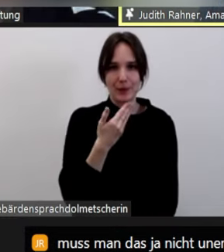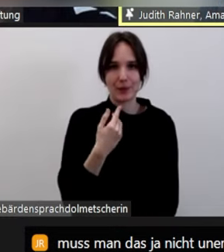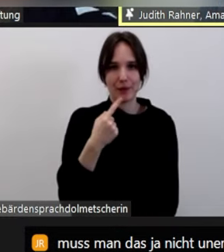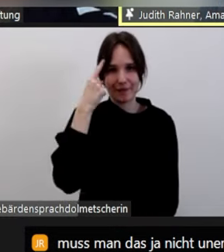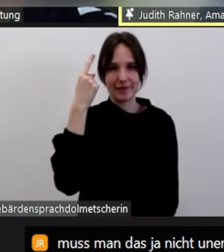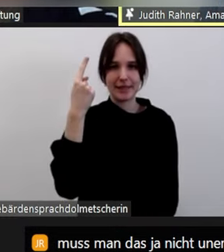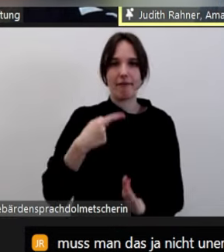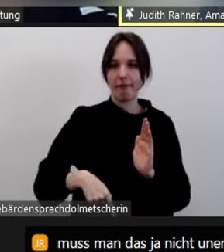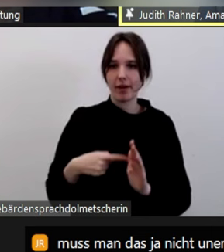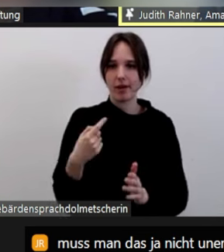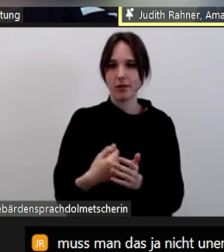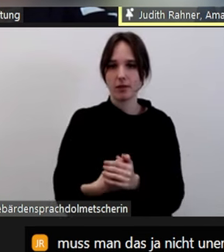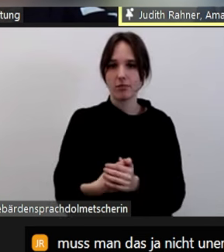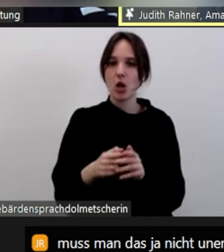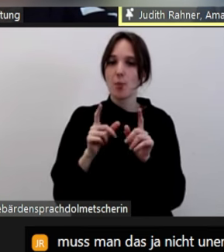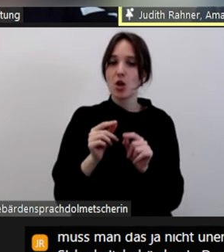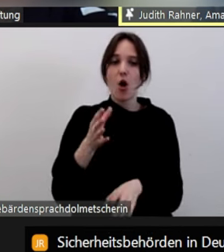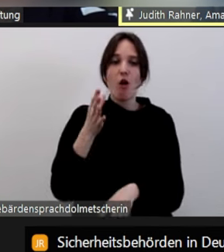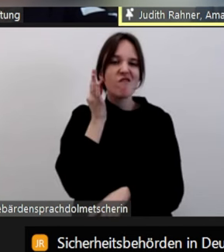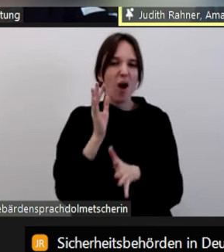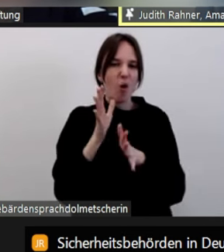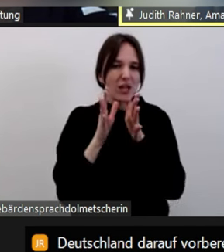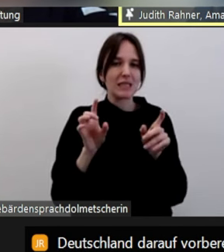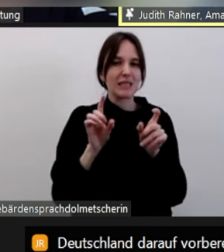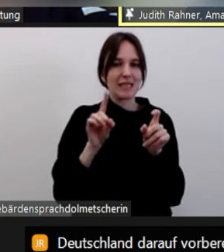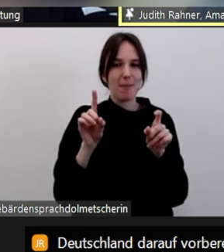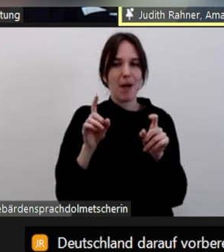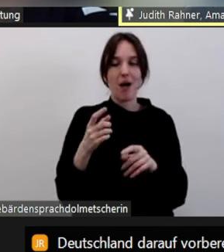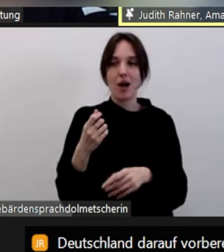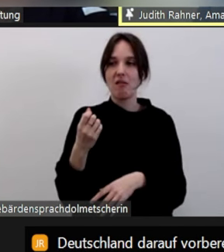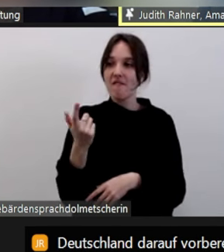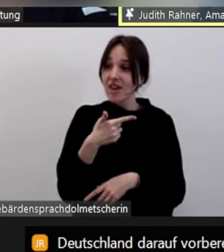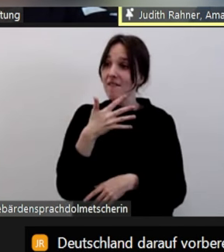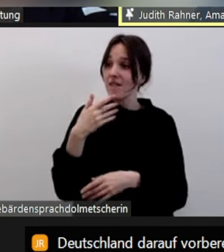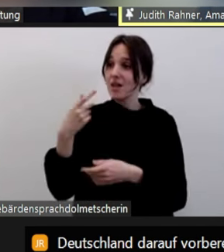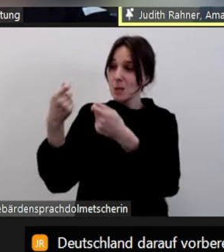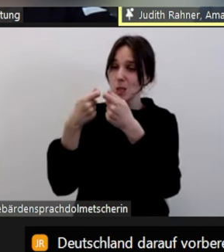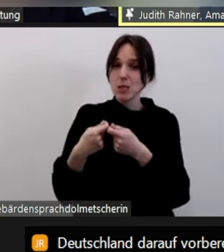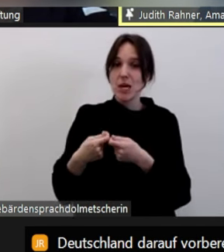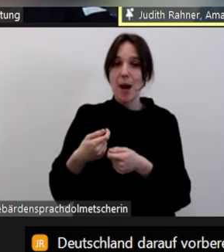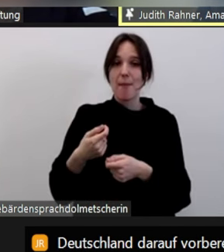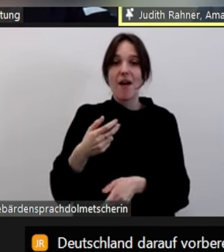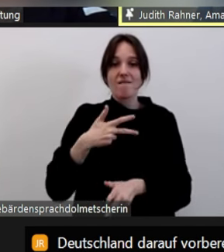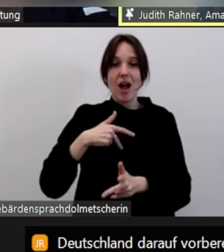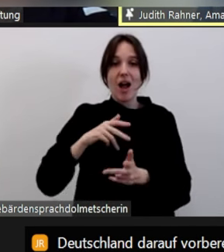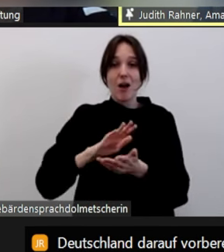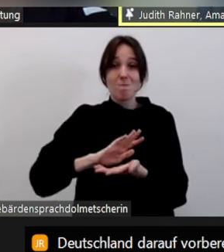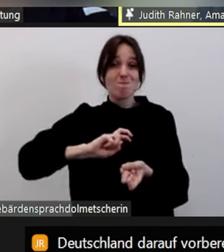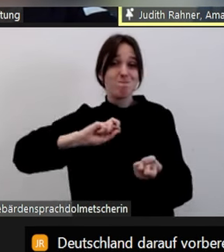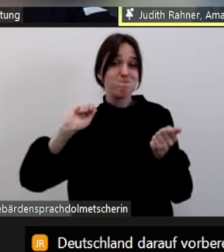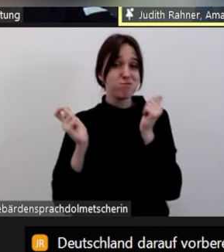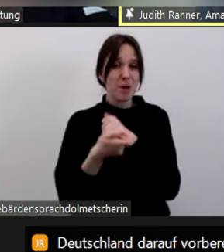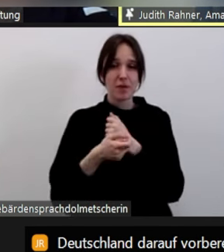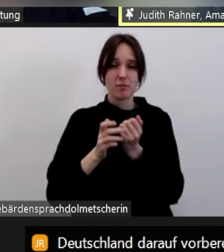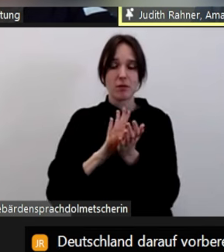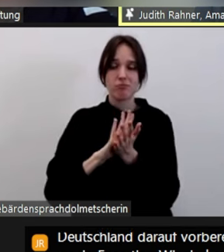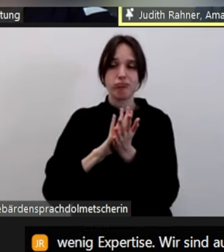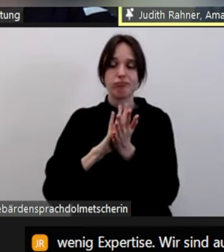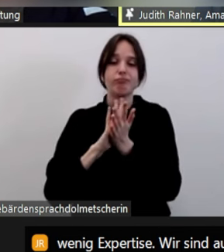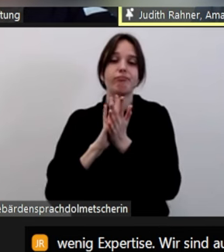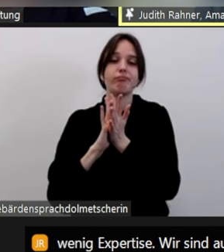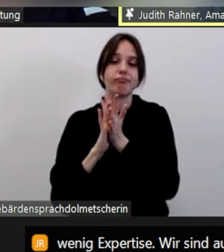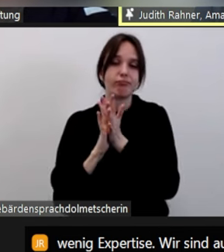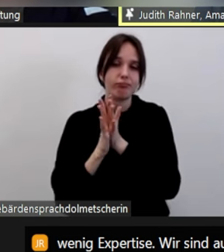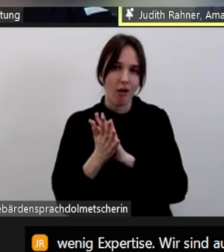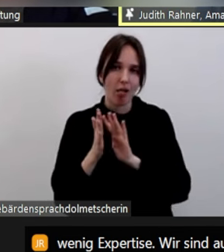Gespräch, gerade auch zu diesem Thema Frauenhass. Aber da bewegt sich ganz langsam was. Und das wird ja jetzt als Kategorie auch